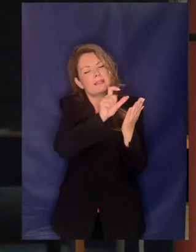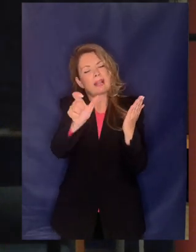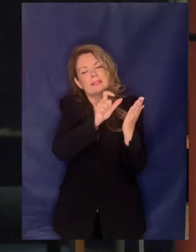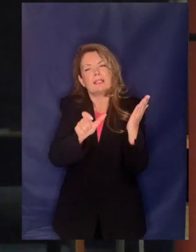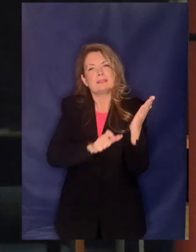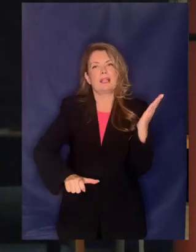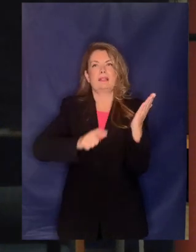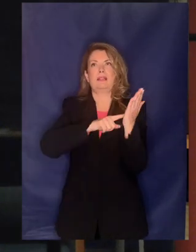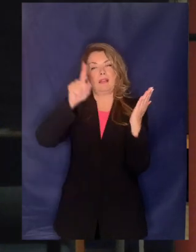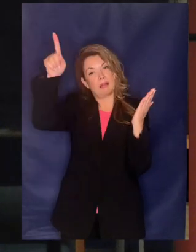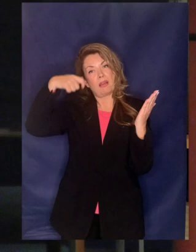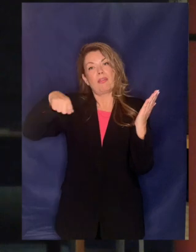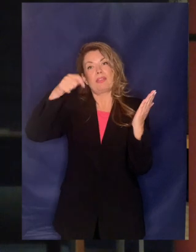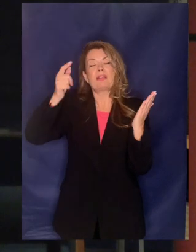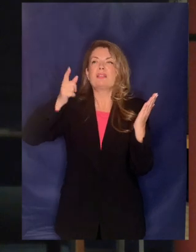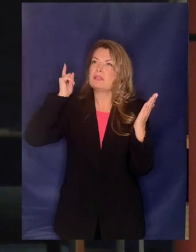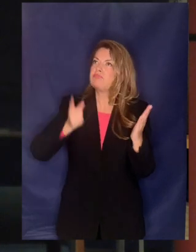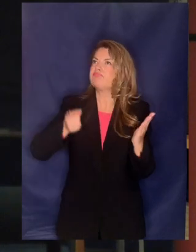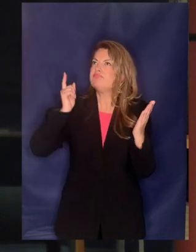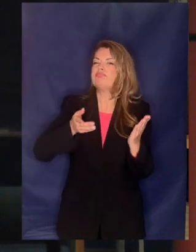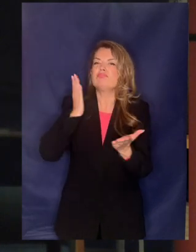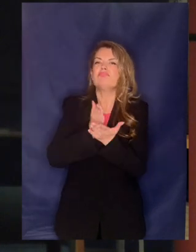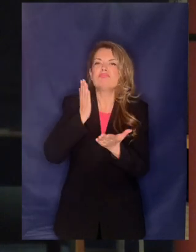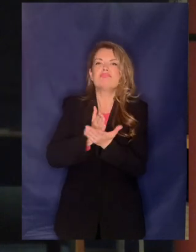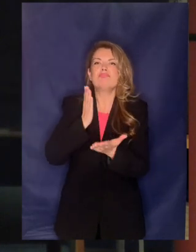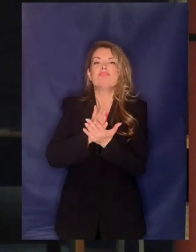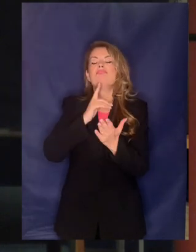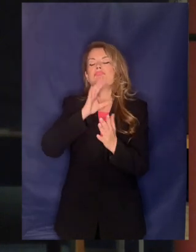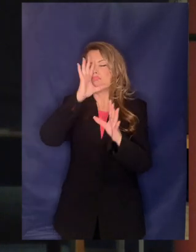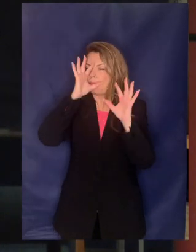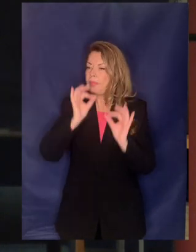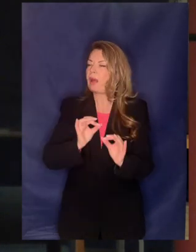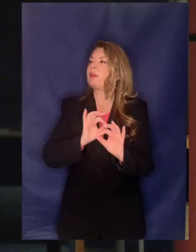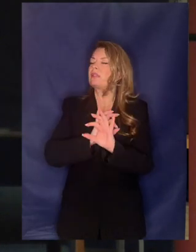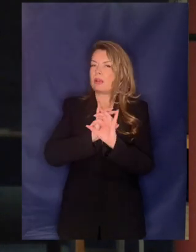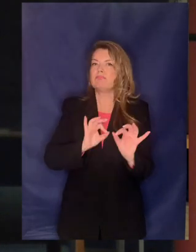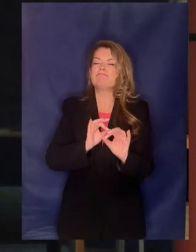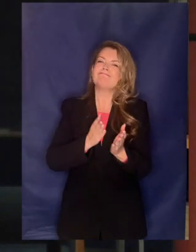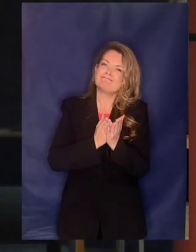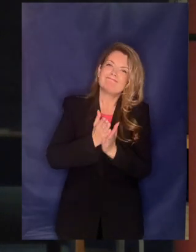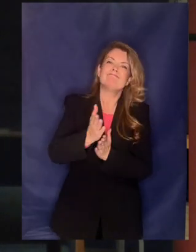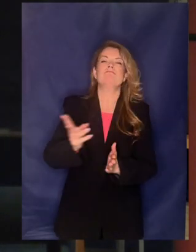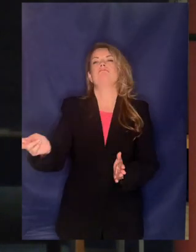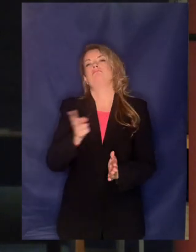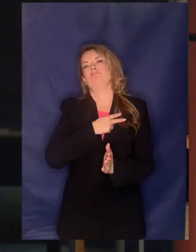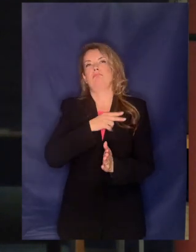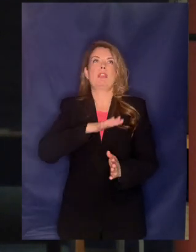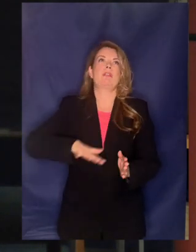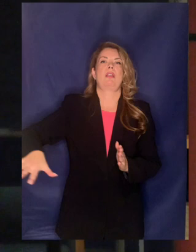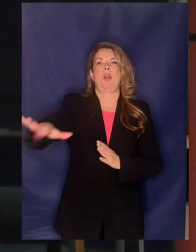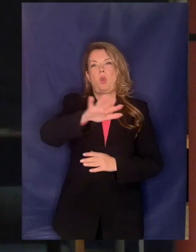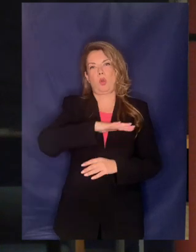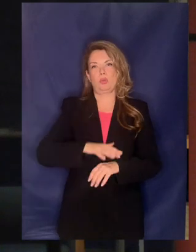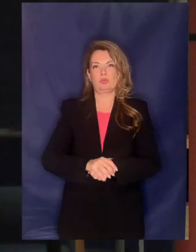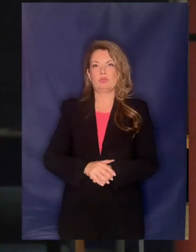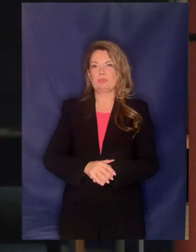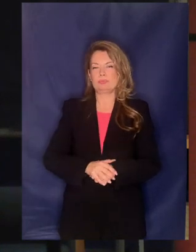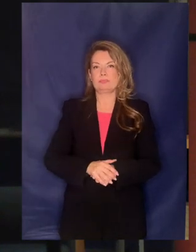που πραγματικά οι δικαστικές απεφάσεις καλύπτουν απόλυτα και το δημόσιο έστιμα περί του νερού